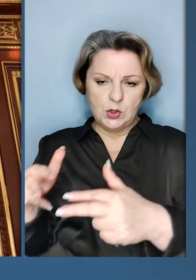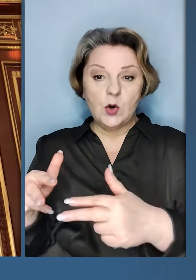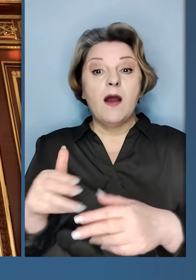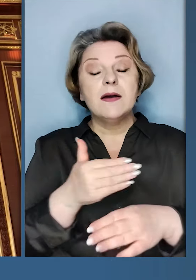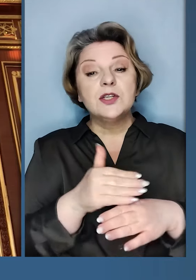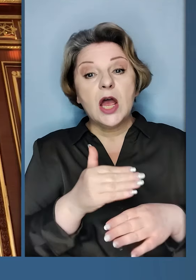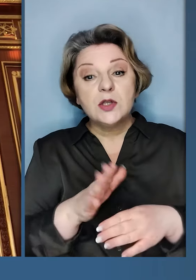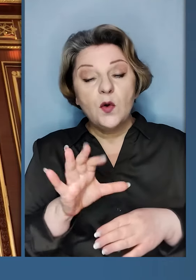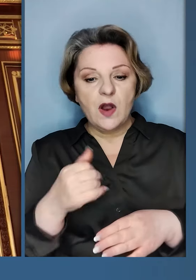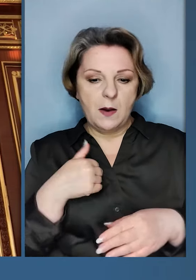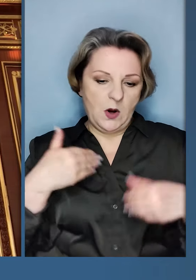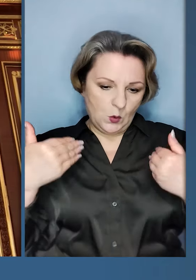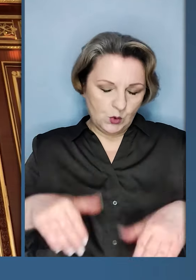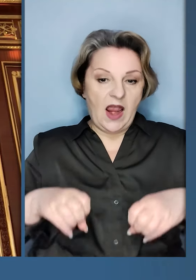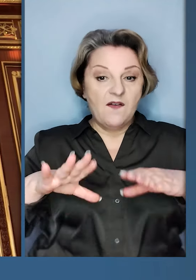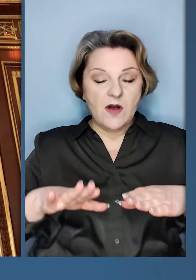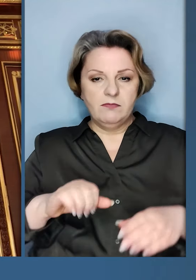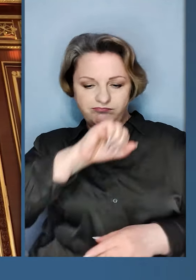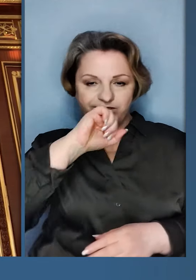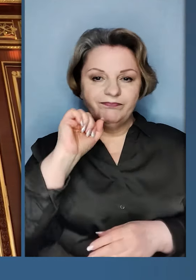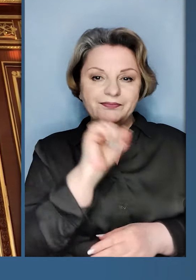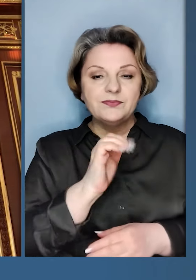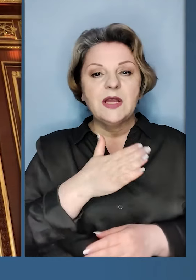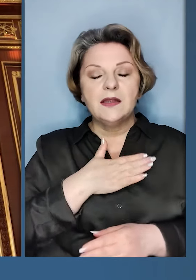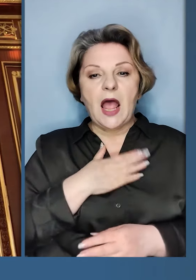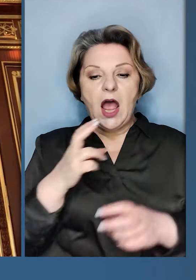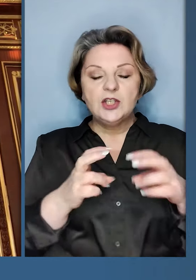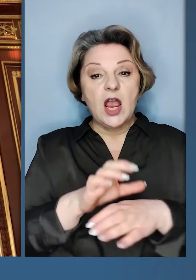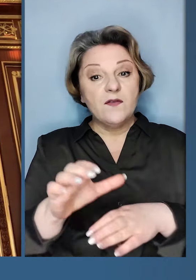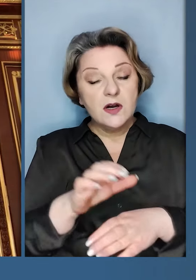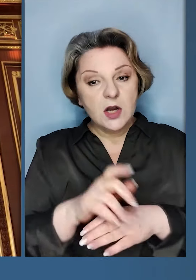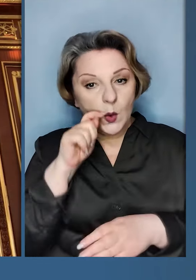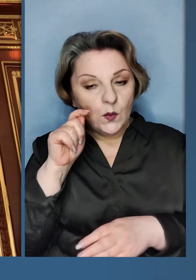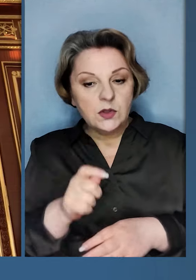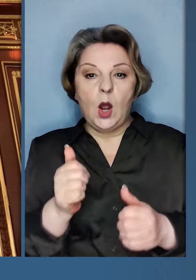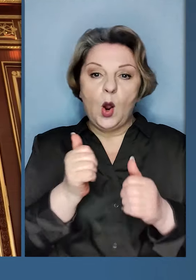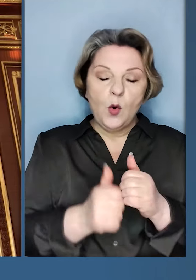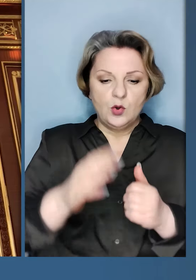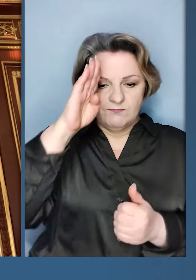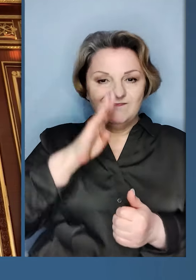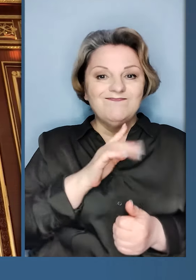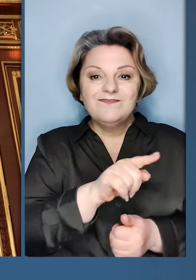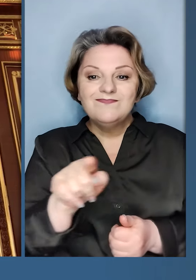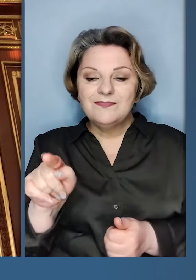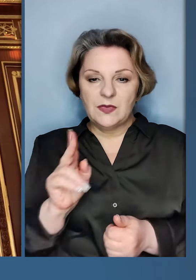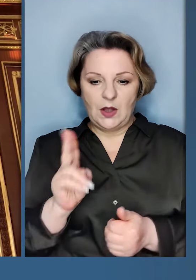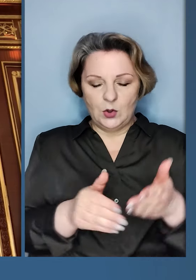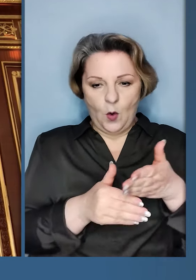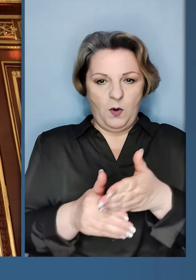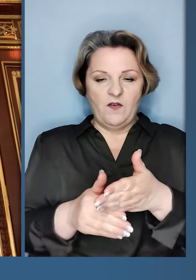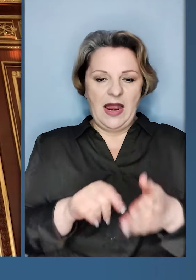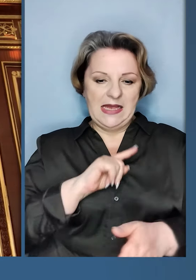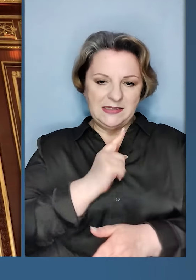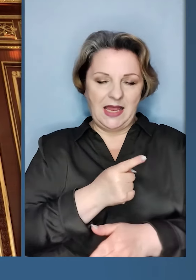наші дрони. Частково ми це вирішуємо завдяки нашому виробництву і кожному та кожній, хто